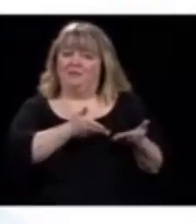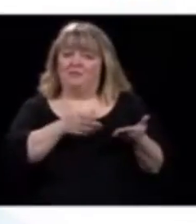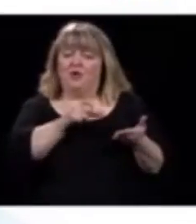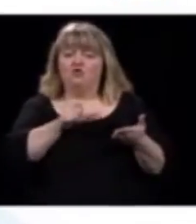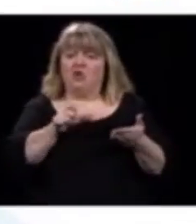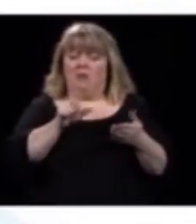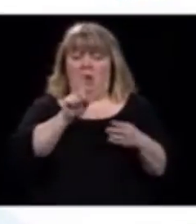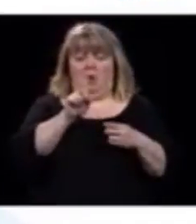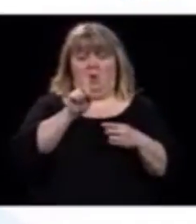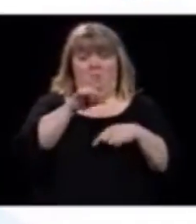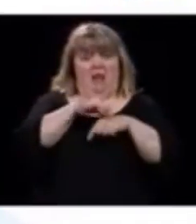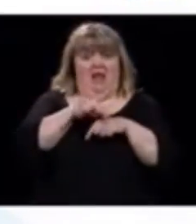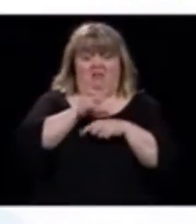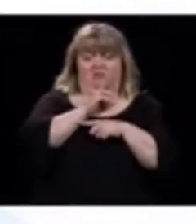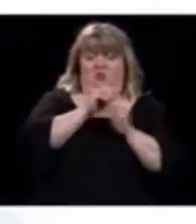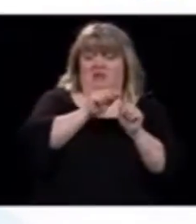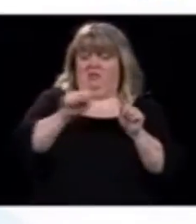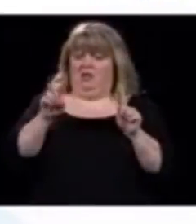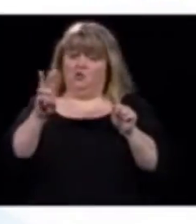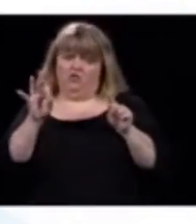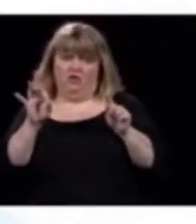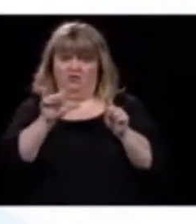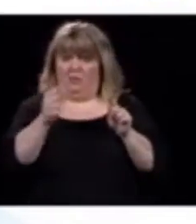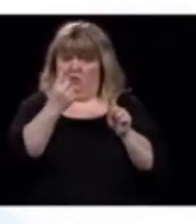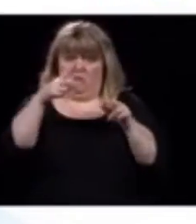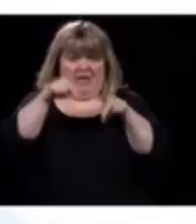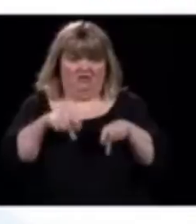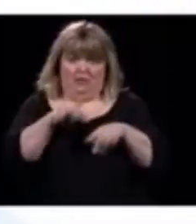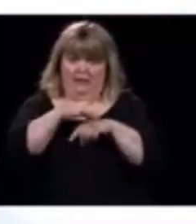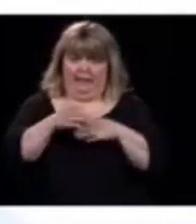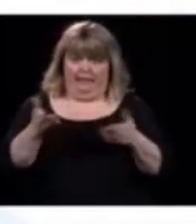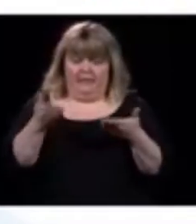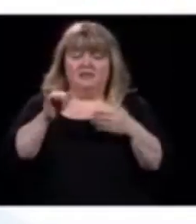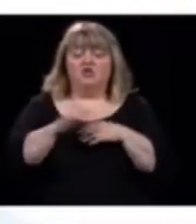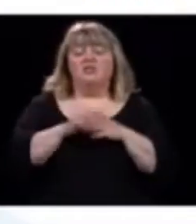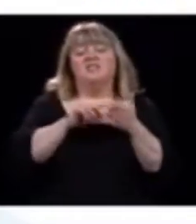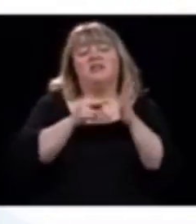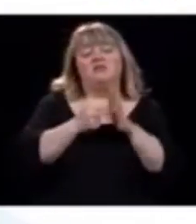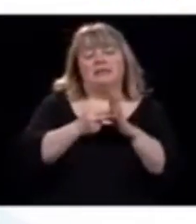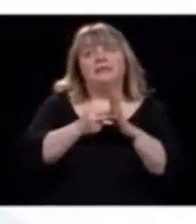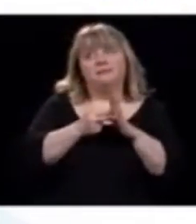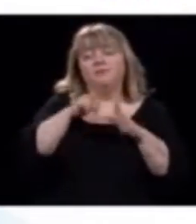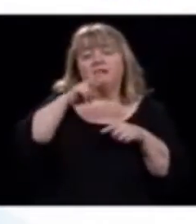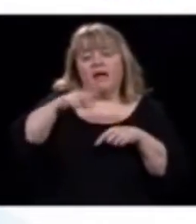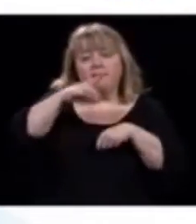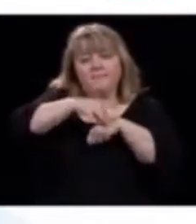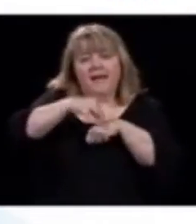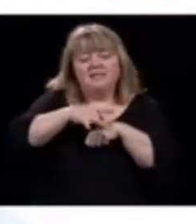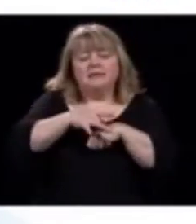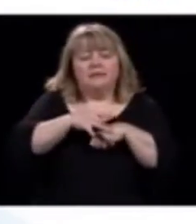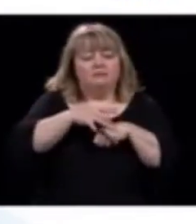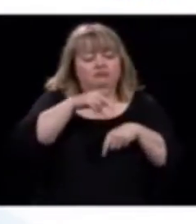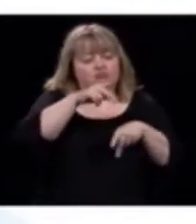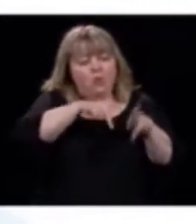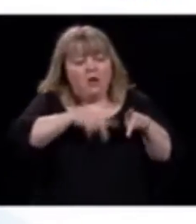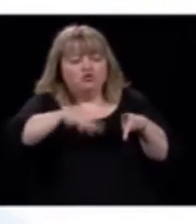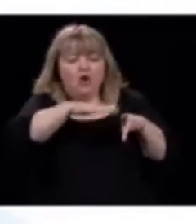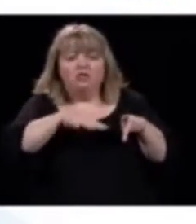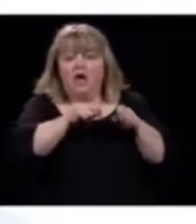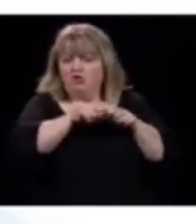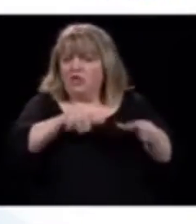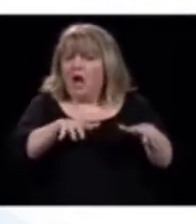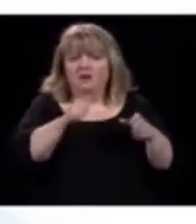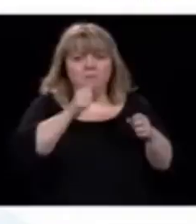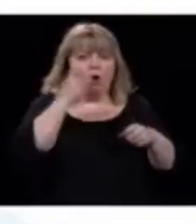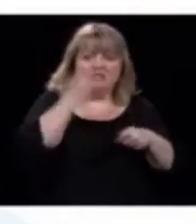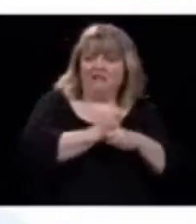-69 ans. Donc, ça demeure une maladie qui, pour la majorité des gens, va être peu sévère, mais qui, par contre, pour des